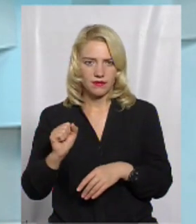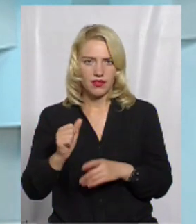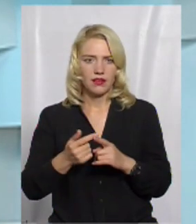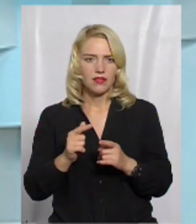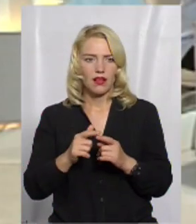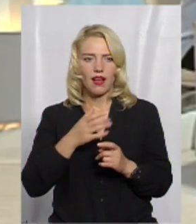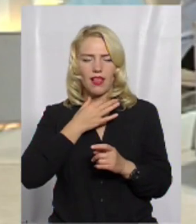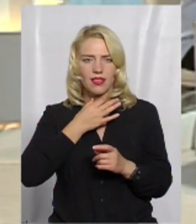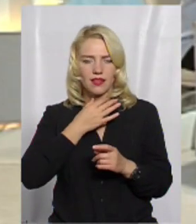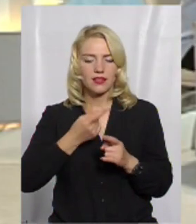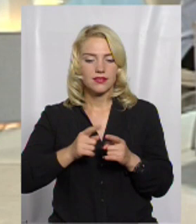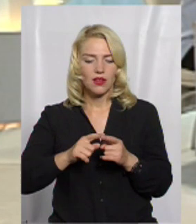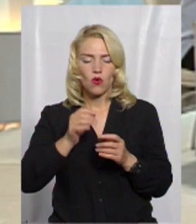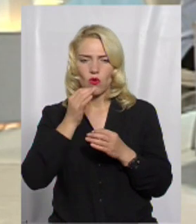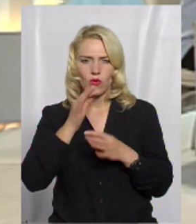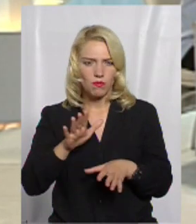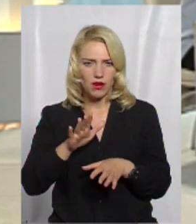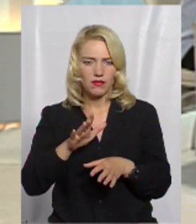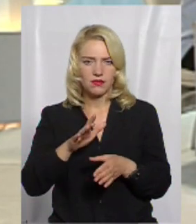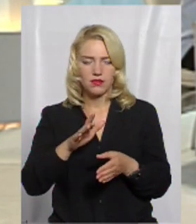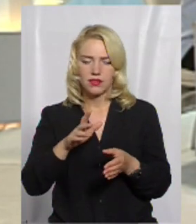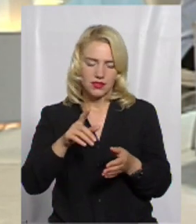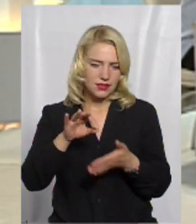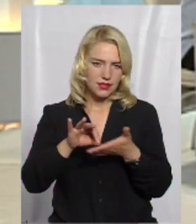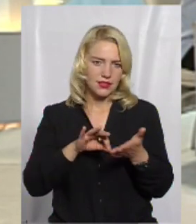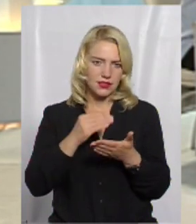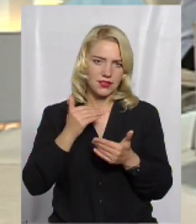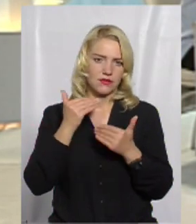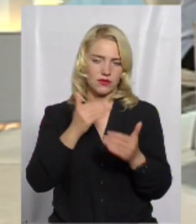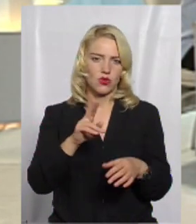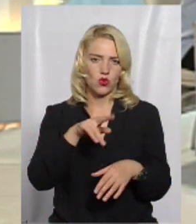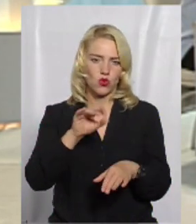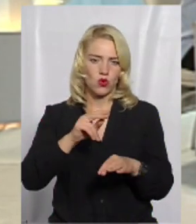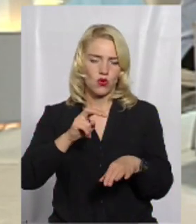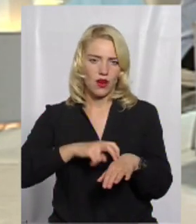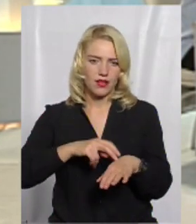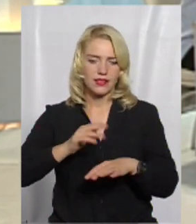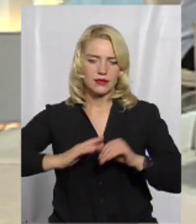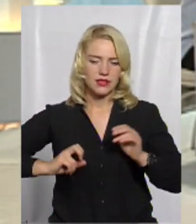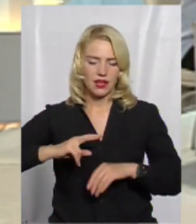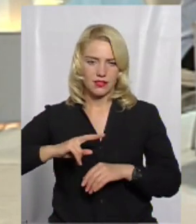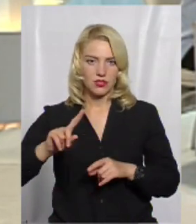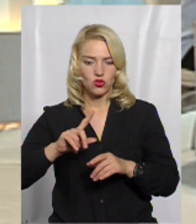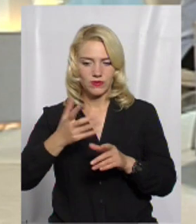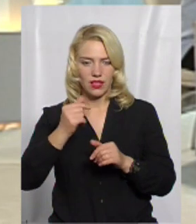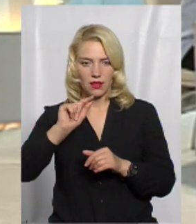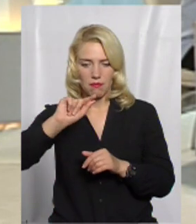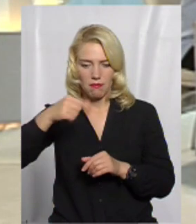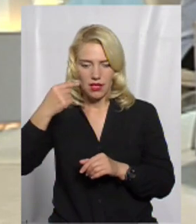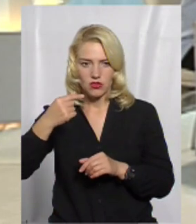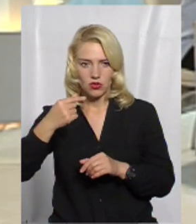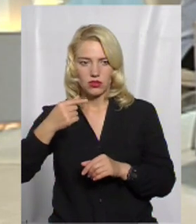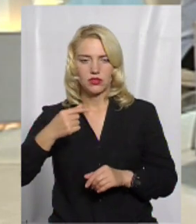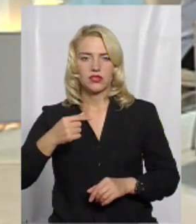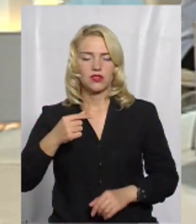це показ для того, щоб звернутися до лікаря-спеціаліста, щоб він оглянув, взяв мазочок на